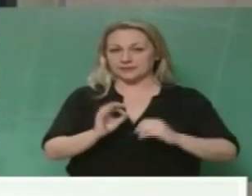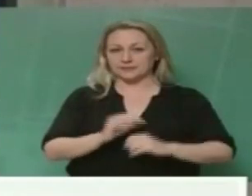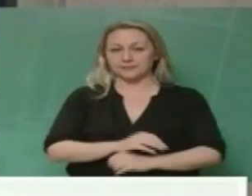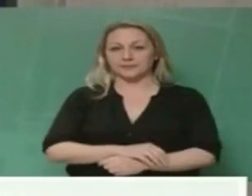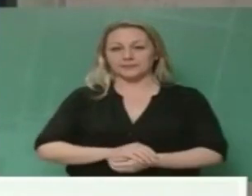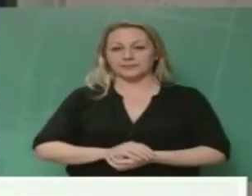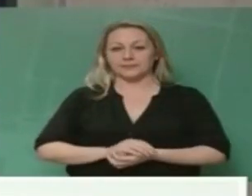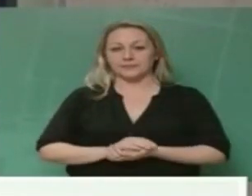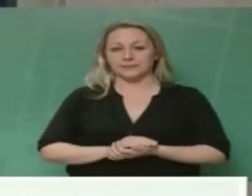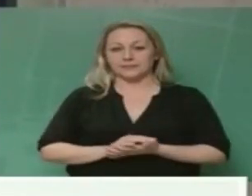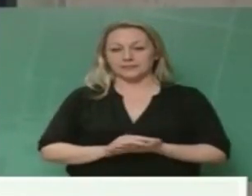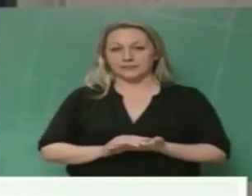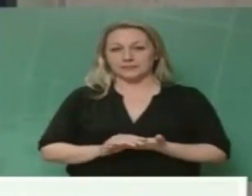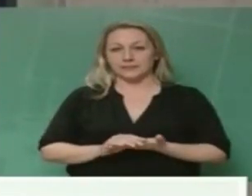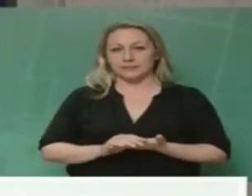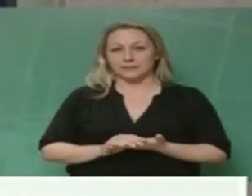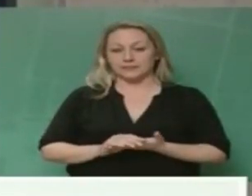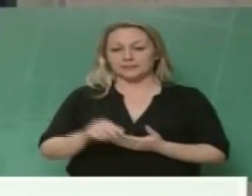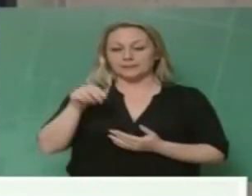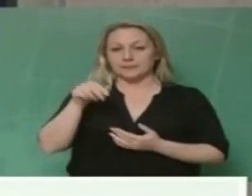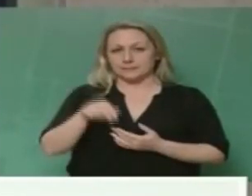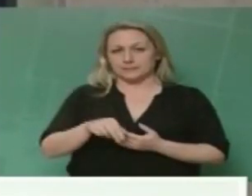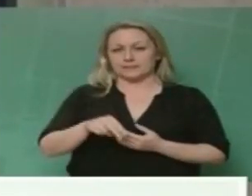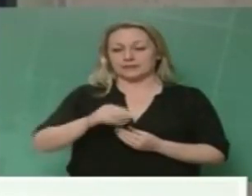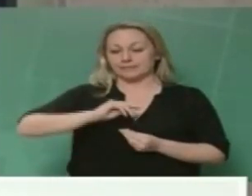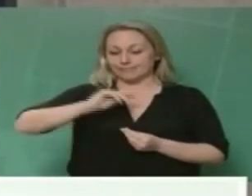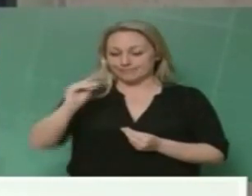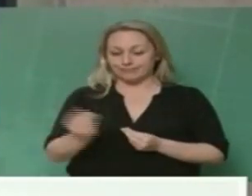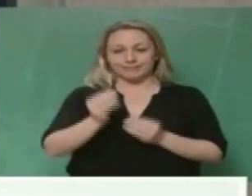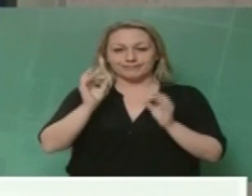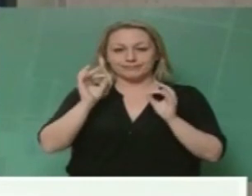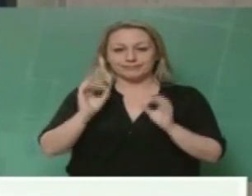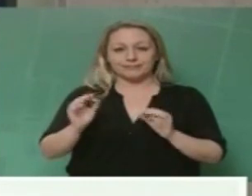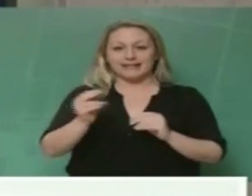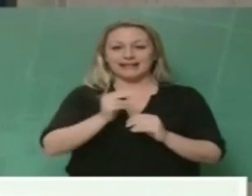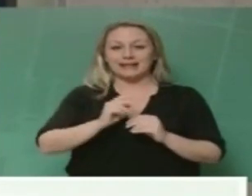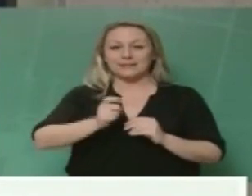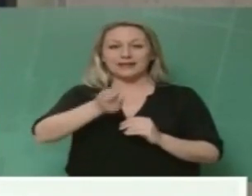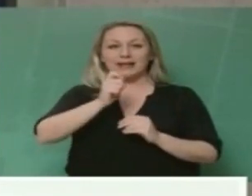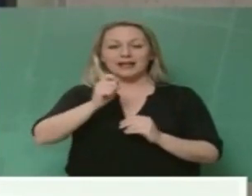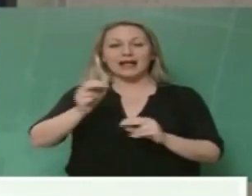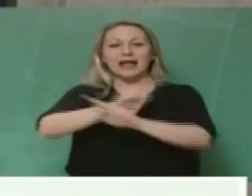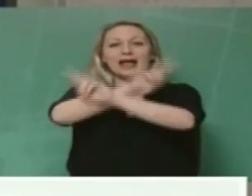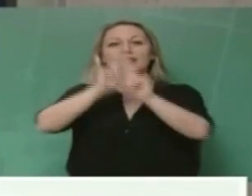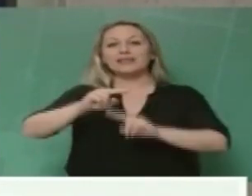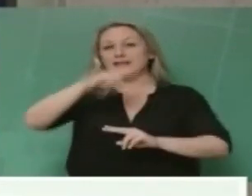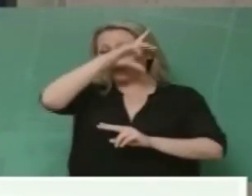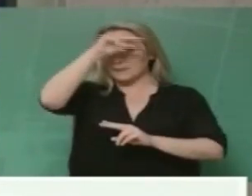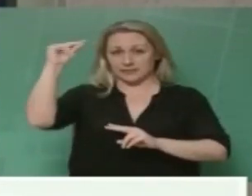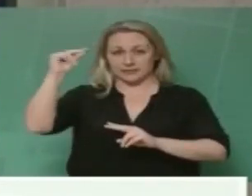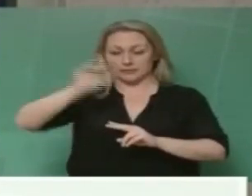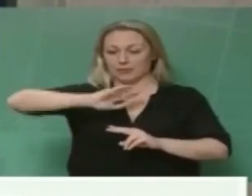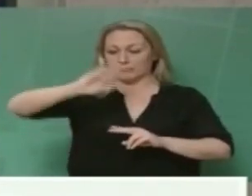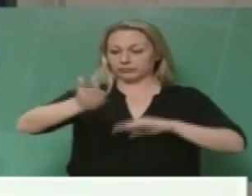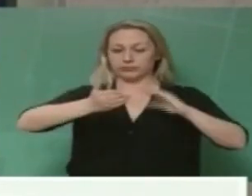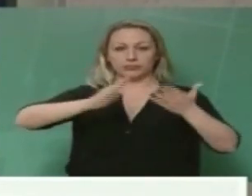Είναι δημιουργήθηκε ένα μεγάλο θεματάκι για τις δηλώσεις που έκανα για το Διεθνές Πανεπιστήμιο και είχα